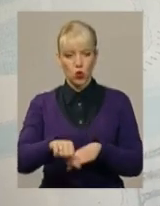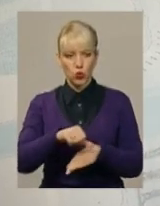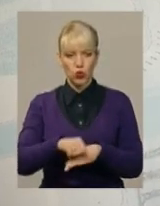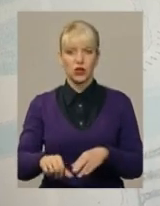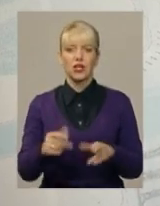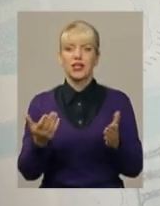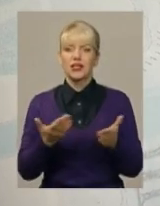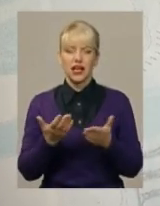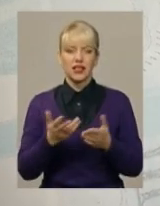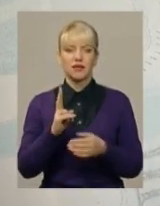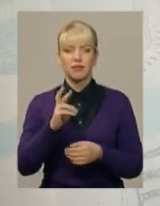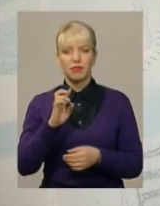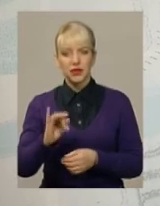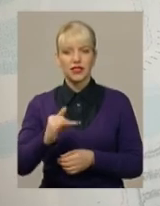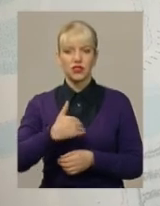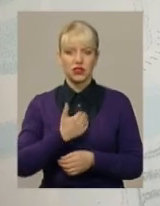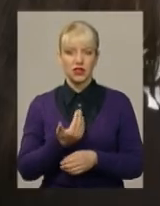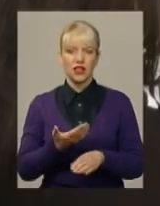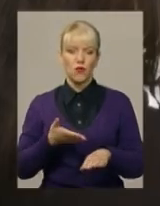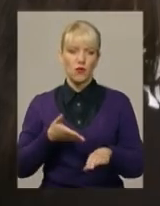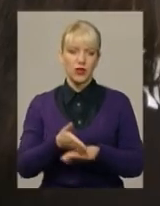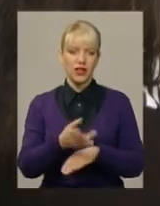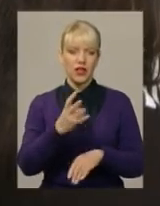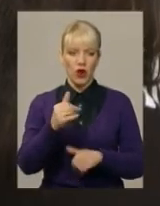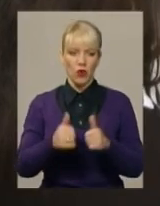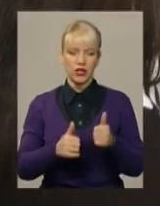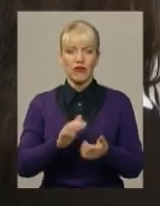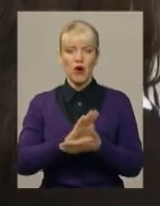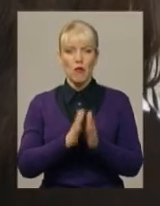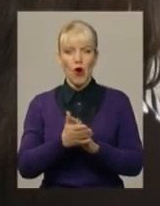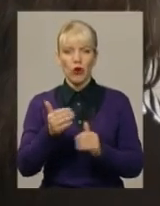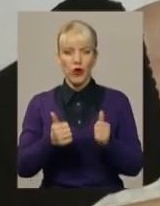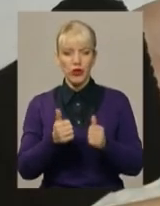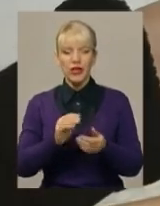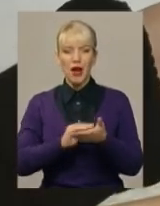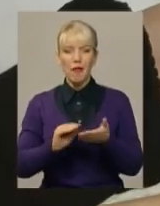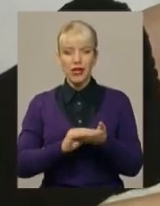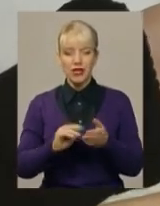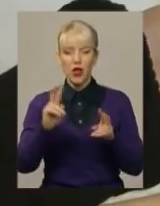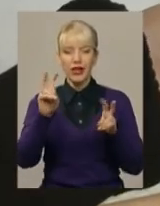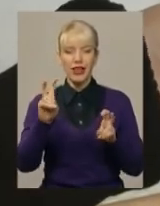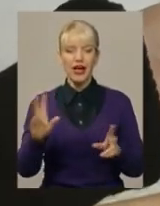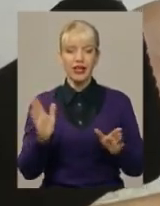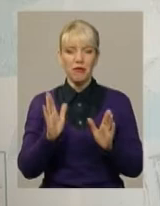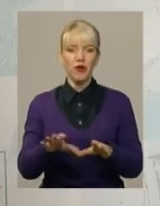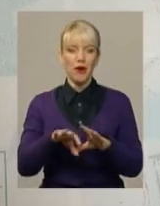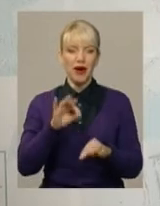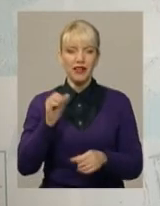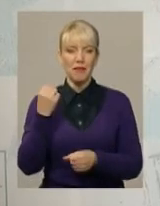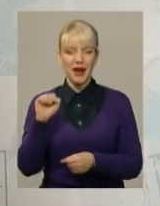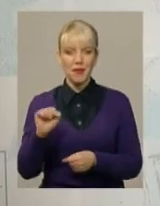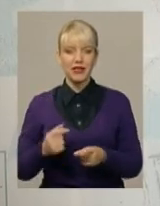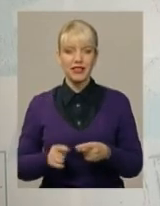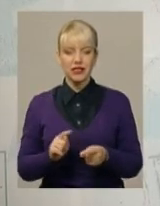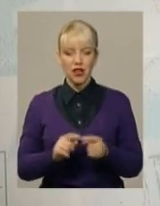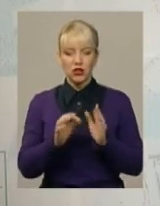які хотіли б війти на конкурс. В умовах конкурсу приписано критерії, за якими обиратимуть переможця. Оцінка буде